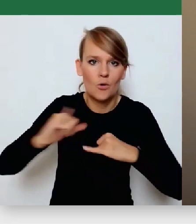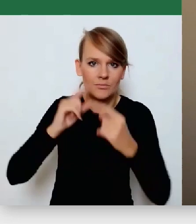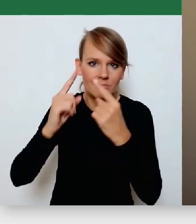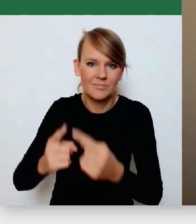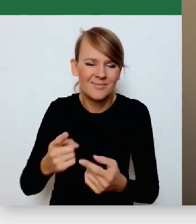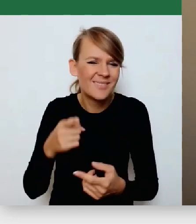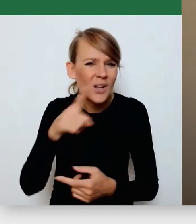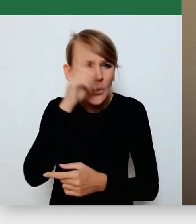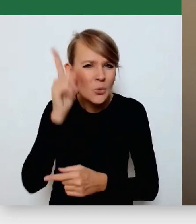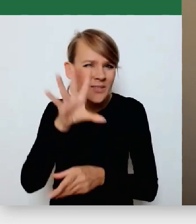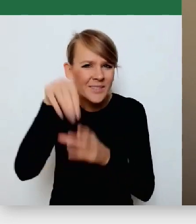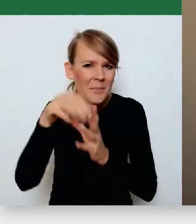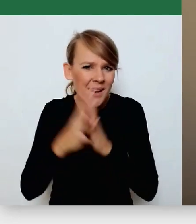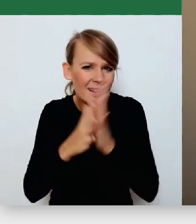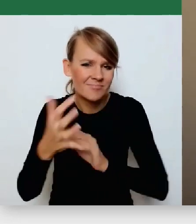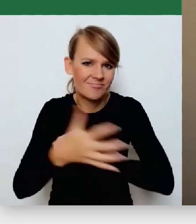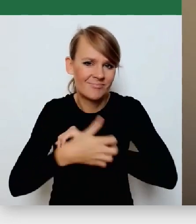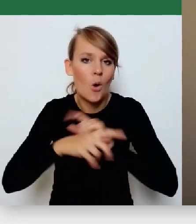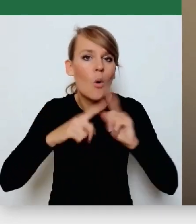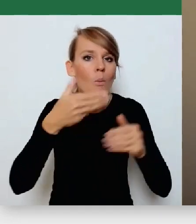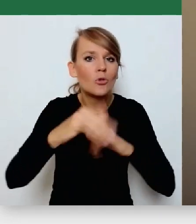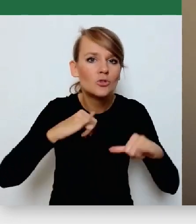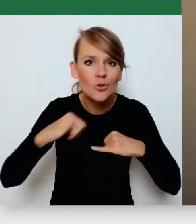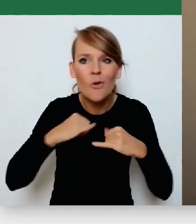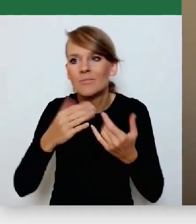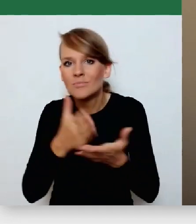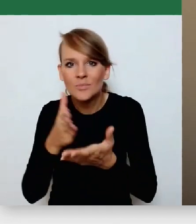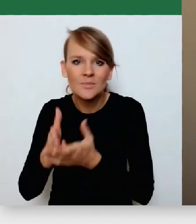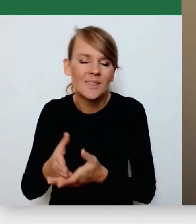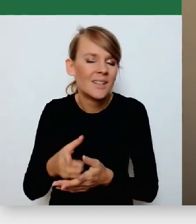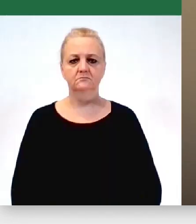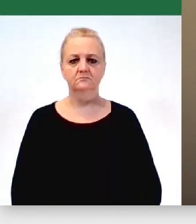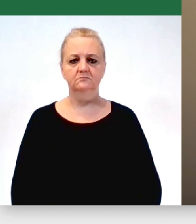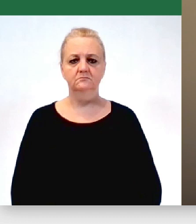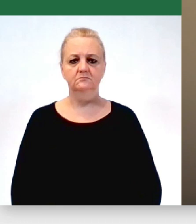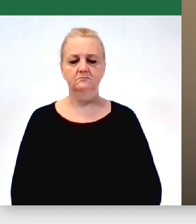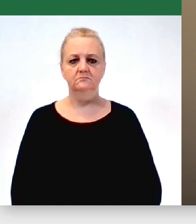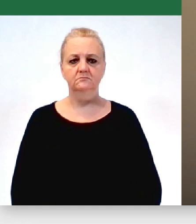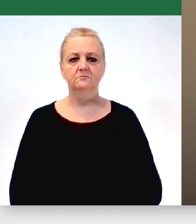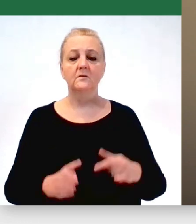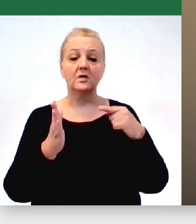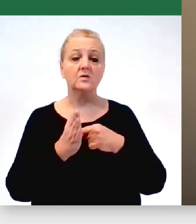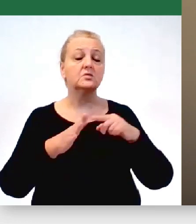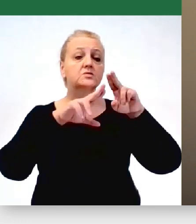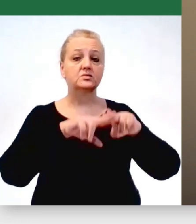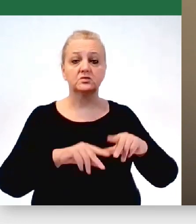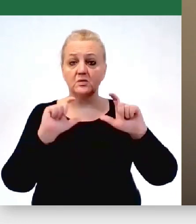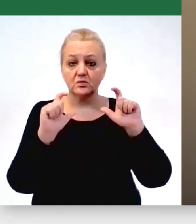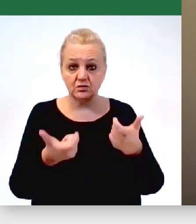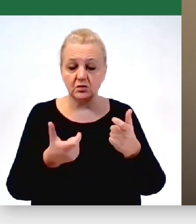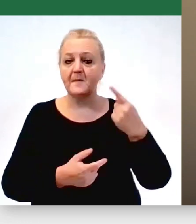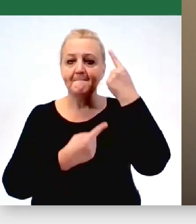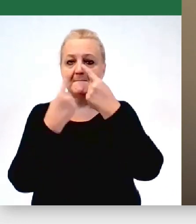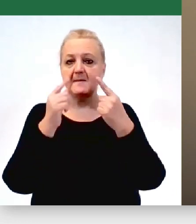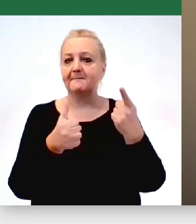organizacjach pozarzynowych, których się nim zajmują. To jest katastrofa zupełna. Natomiast co w nas zostało? Myślę, że tak. Pierwsze